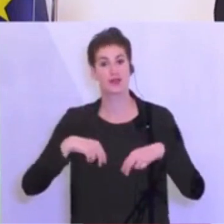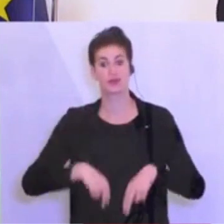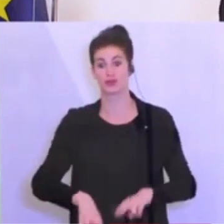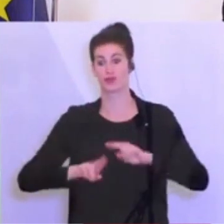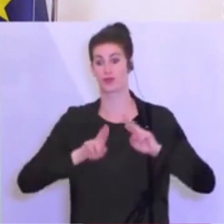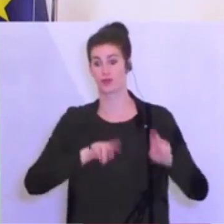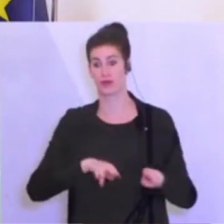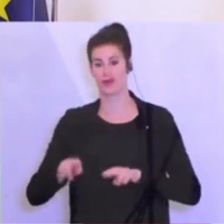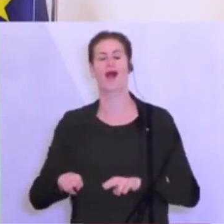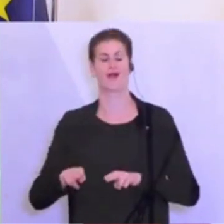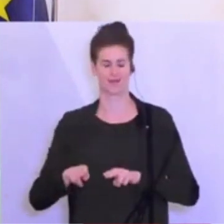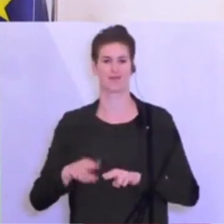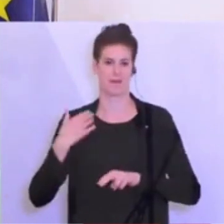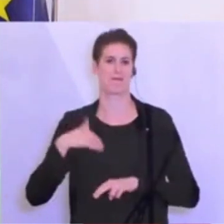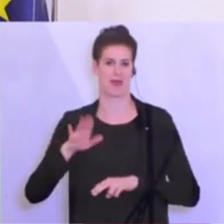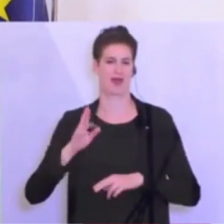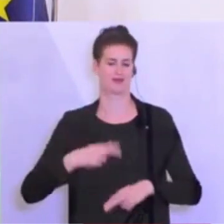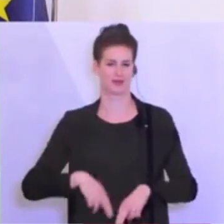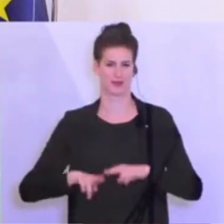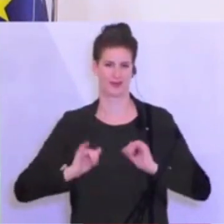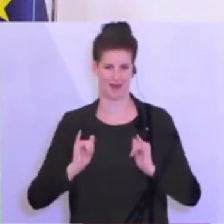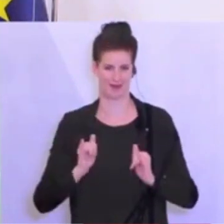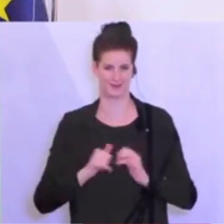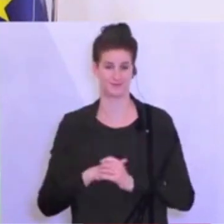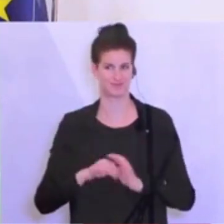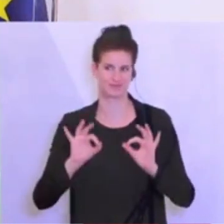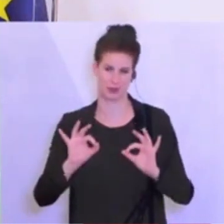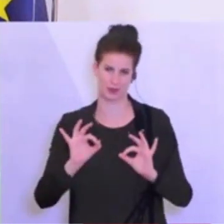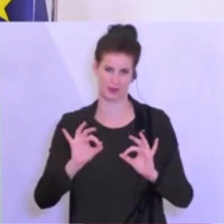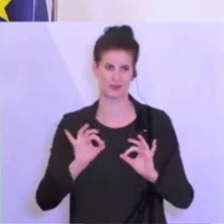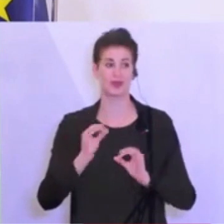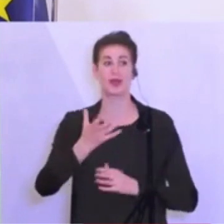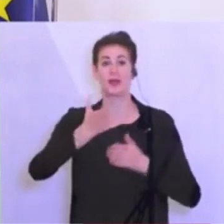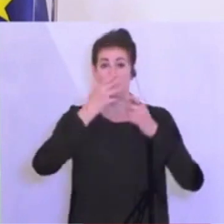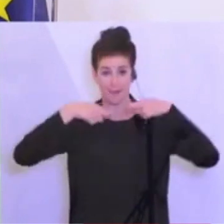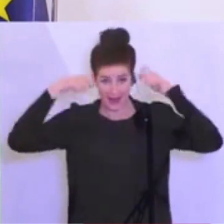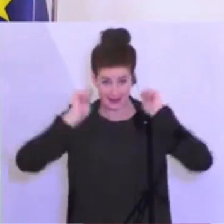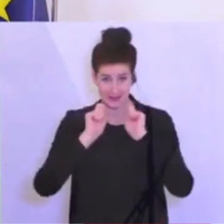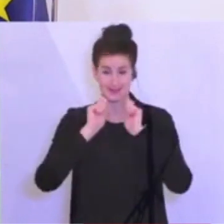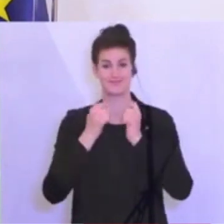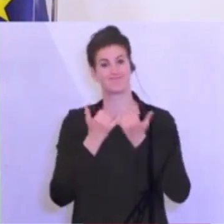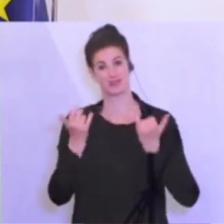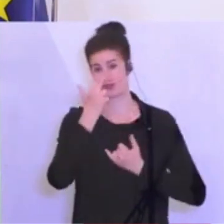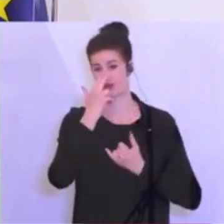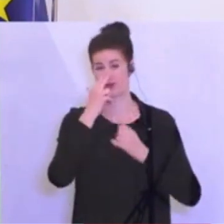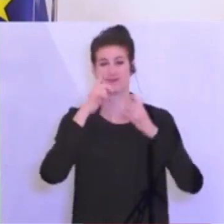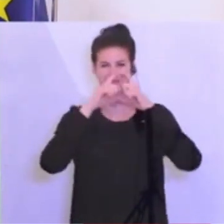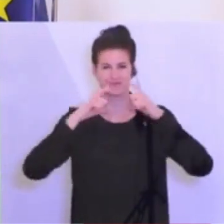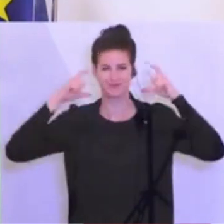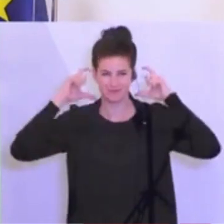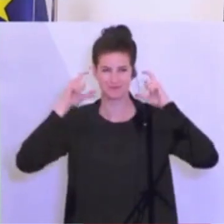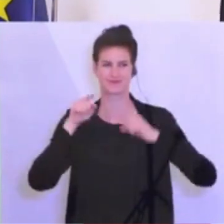ist gut so. Gerade was die Maske betrifft, ist uns vollkommen bewusst der Mund-Nasen-Schutz,